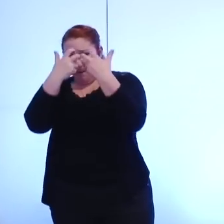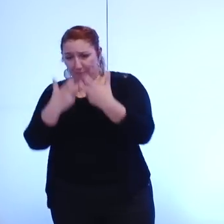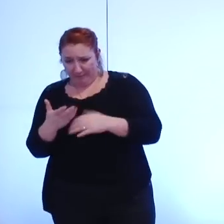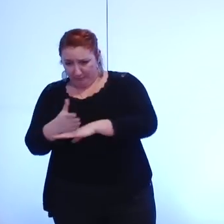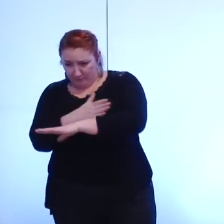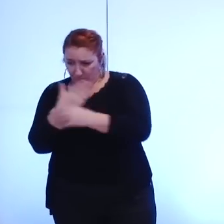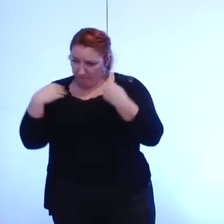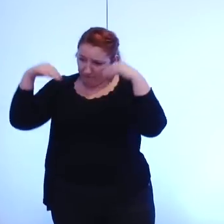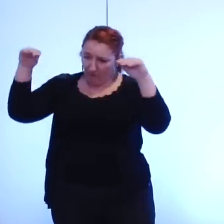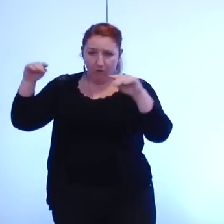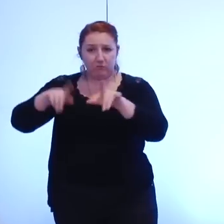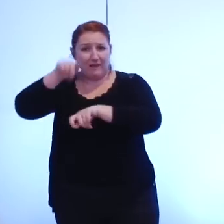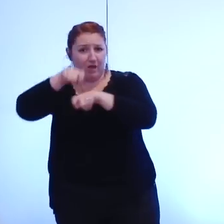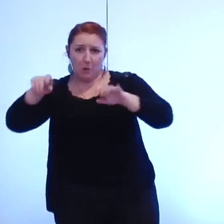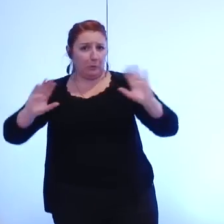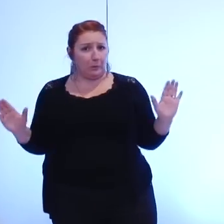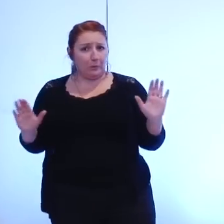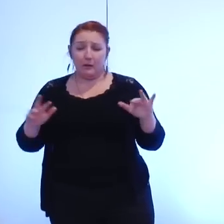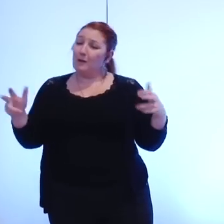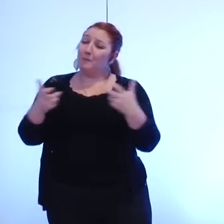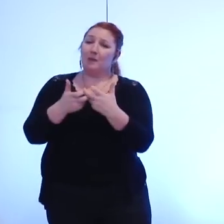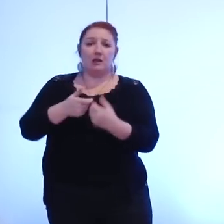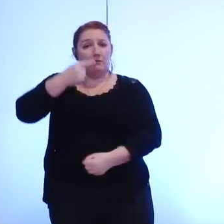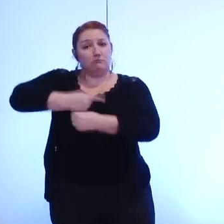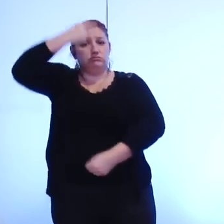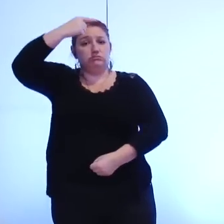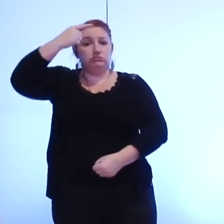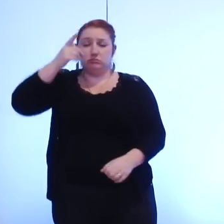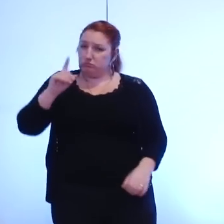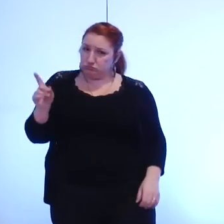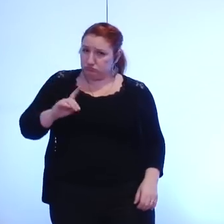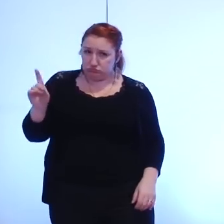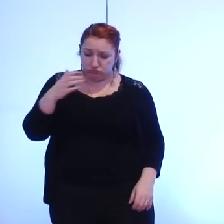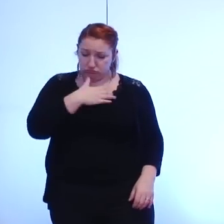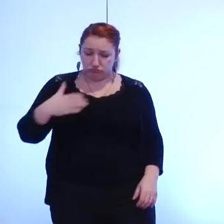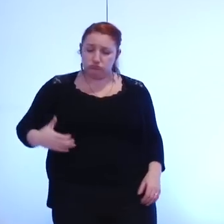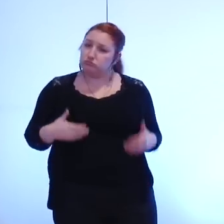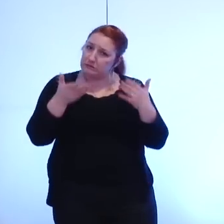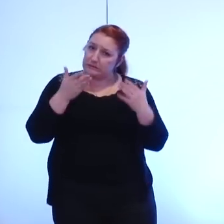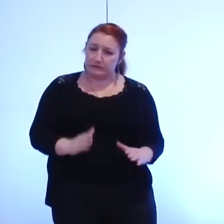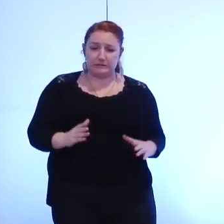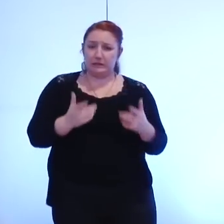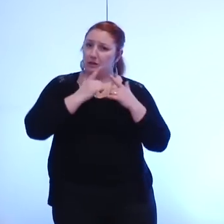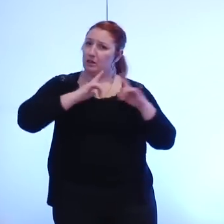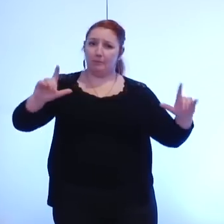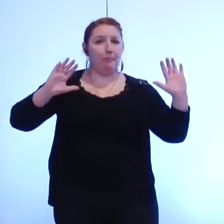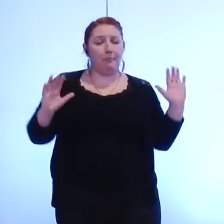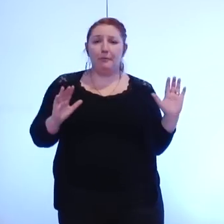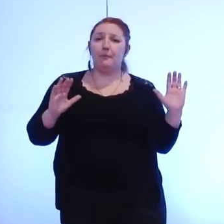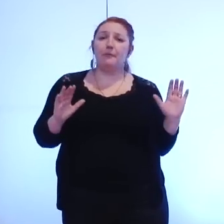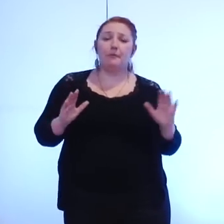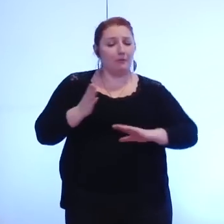potentiel ça n'impose pas le prix de cession que la ville de Grenoble décidera d'attribuer